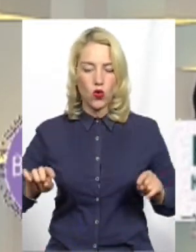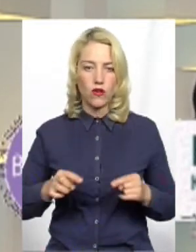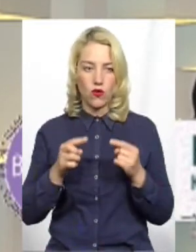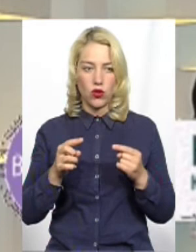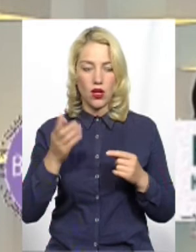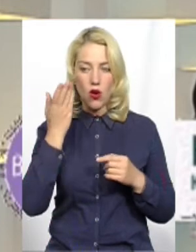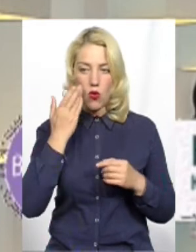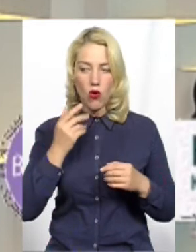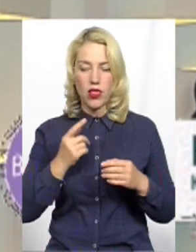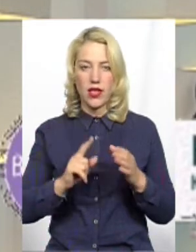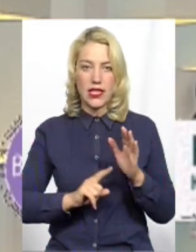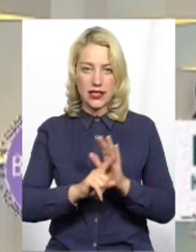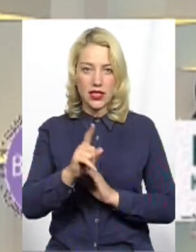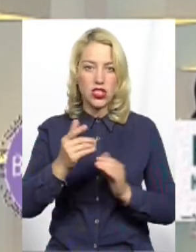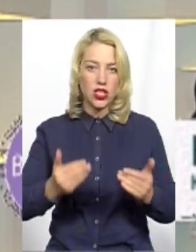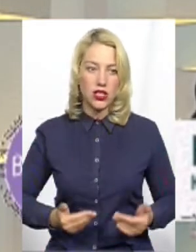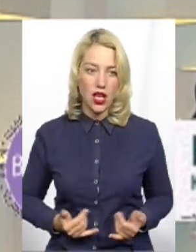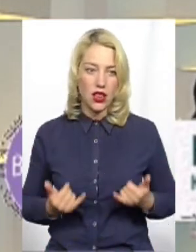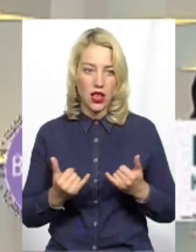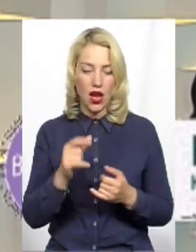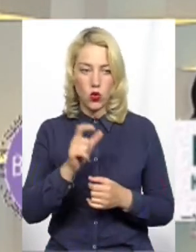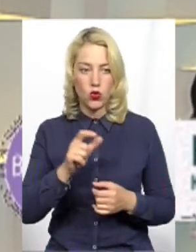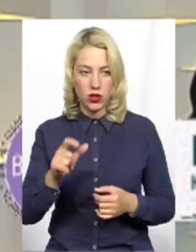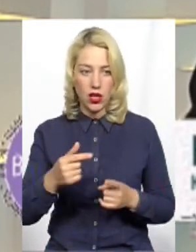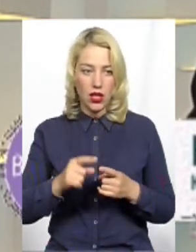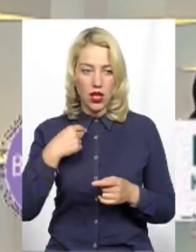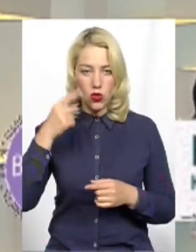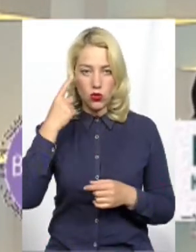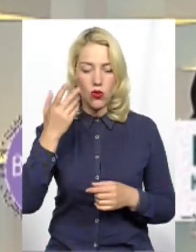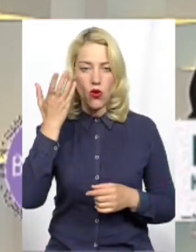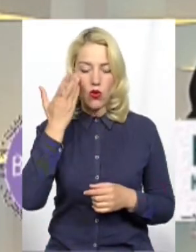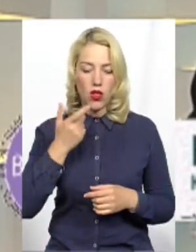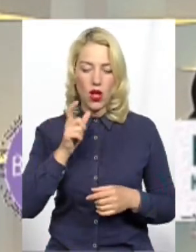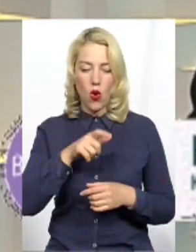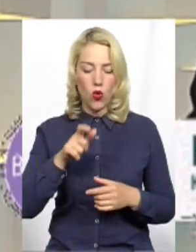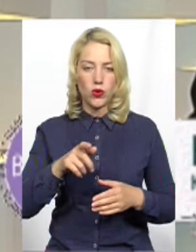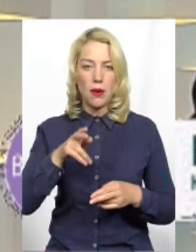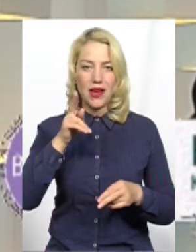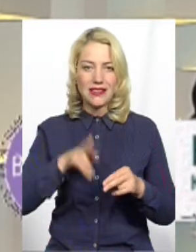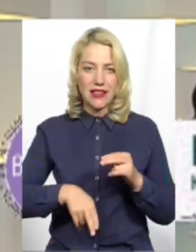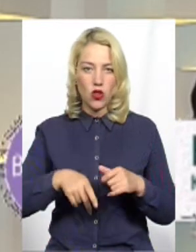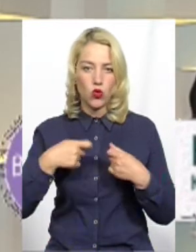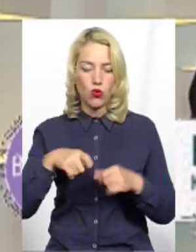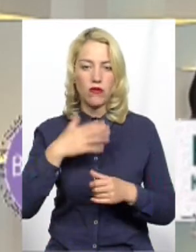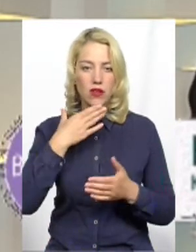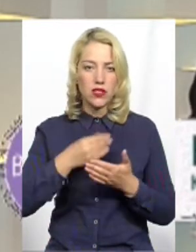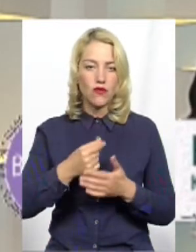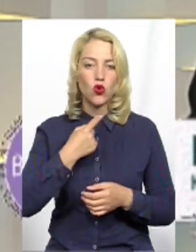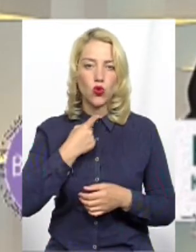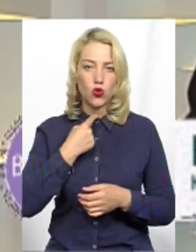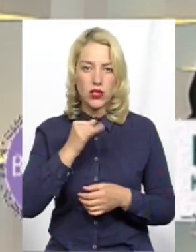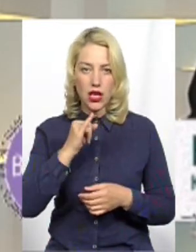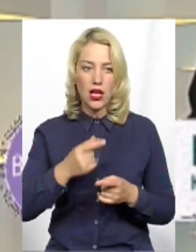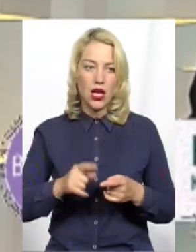життя для людей, я вважаю, що тоді, коли люди перестануть продавати свої голоса, а будуть голосувати за тих людей, які